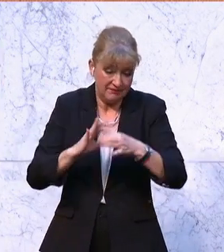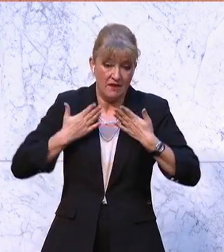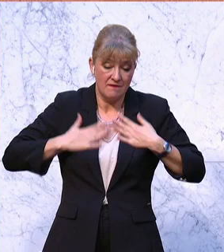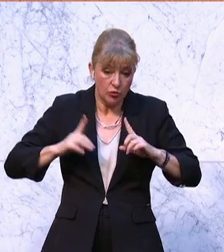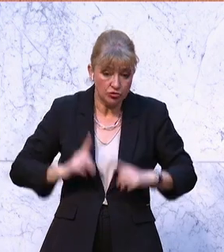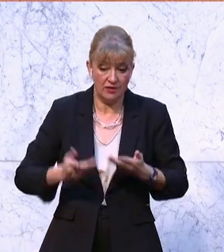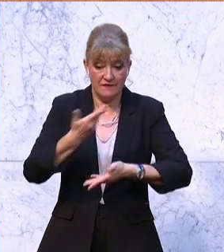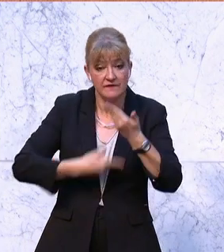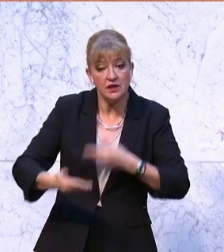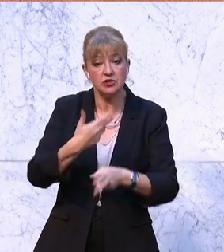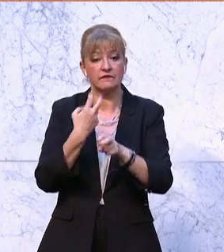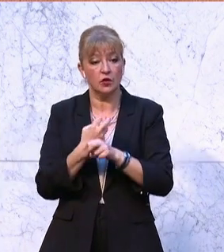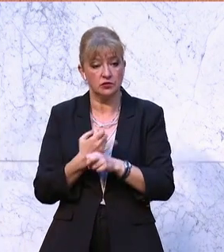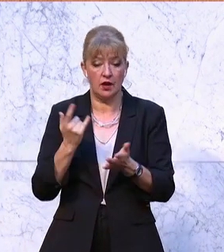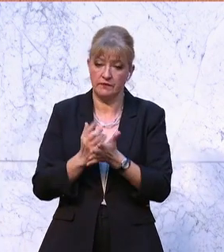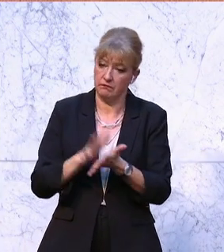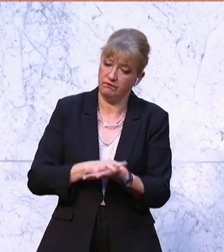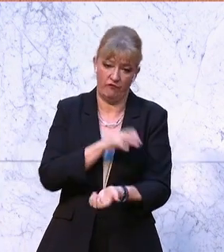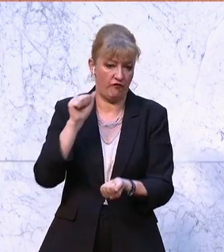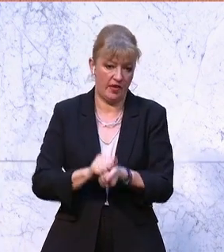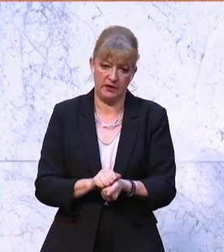Wirtschaft in Österreich vernichtet.